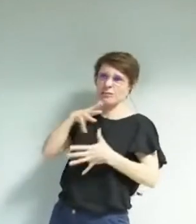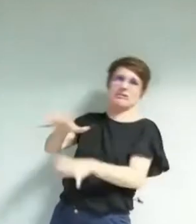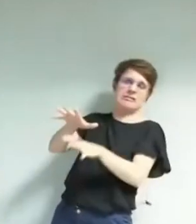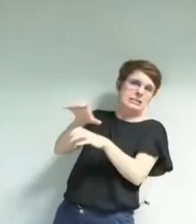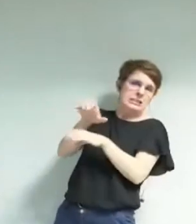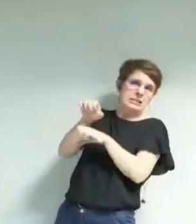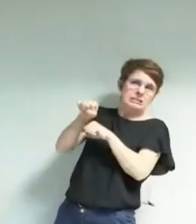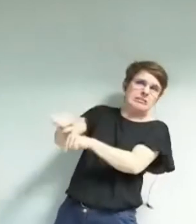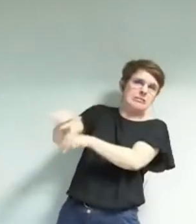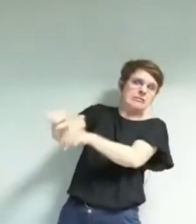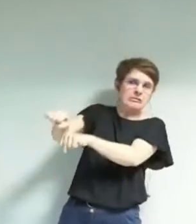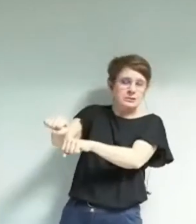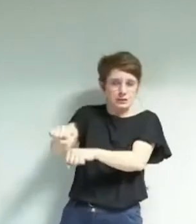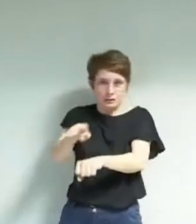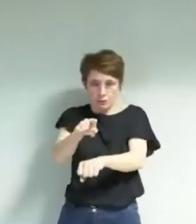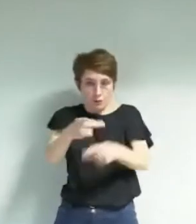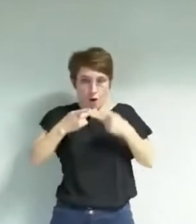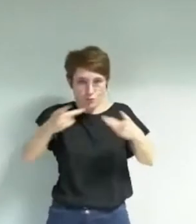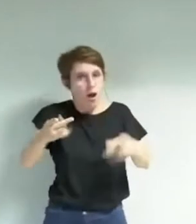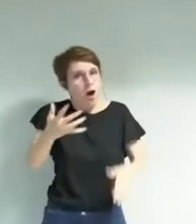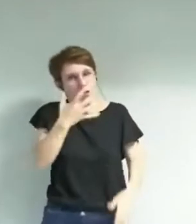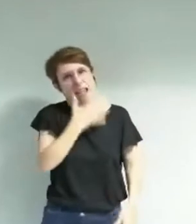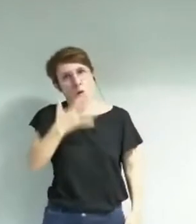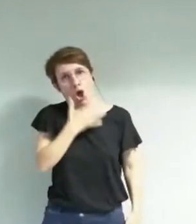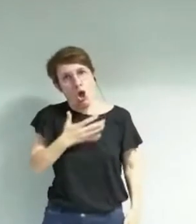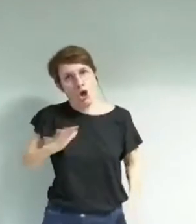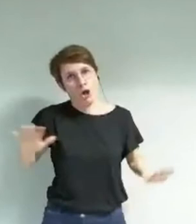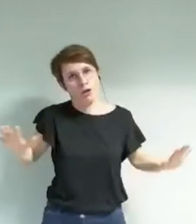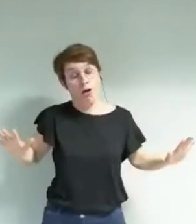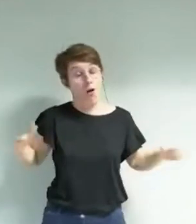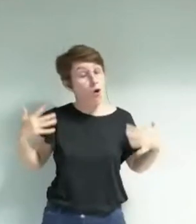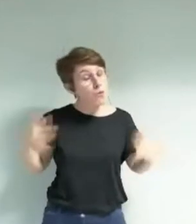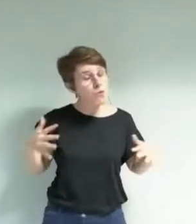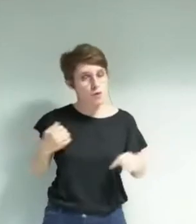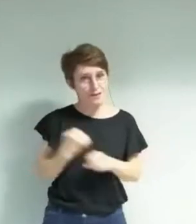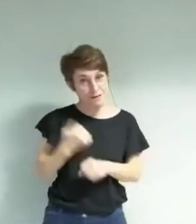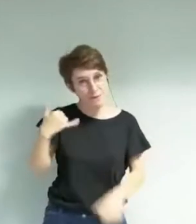l'endroit du capitalisme. Quelle horreur. Vraiment, il y du boulot.